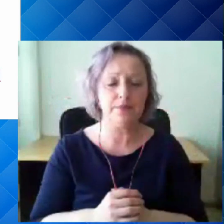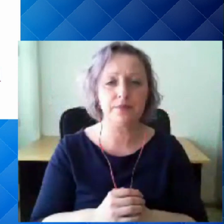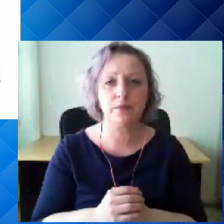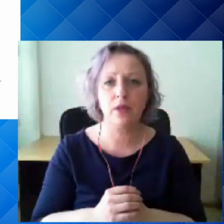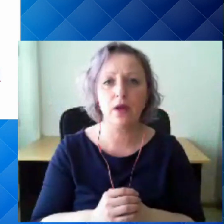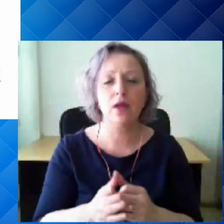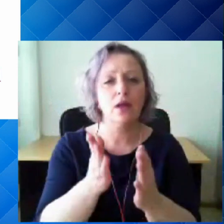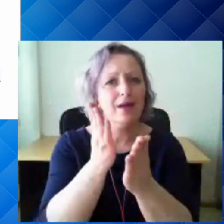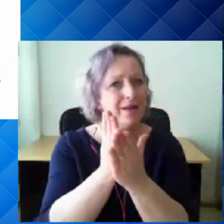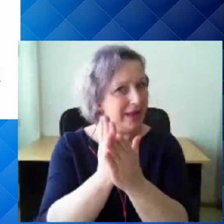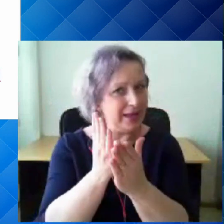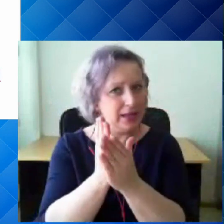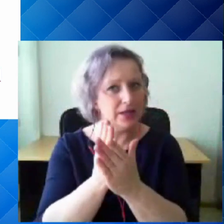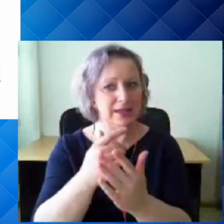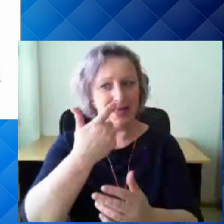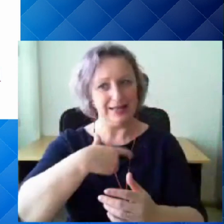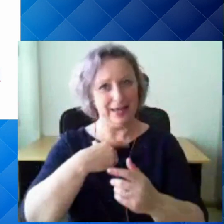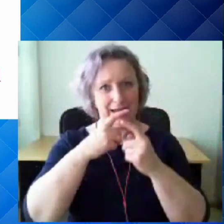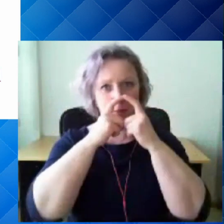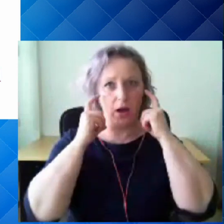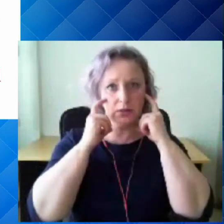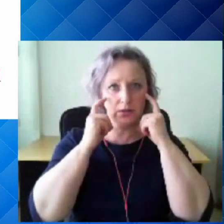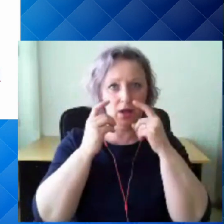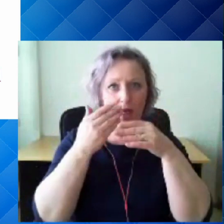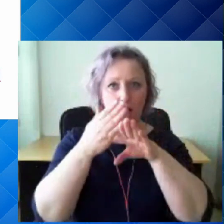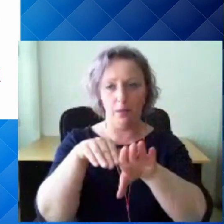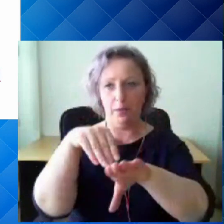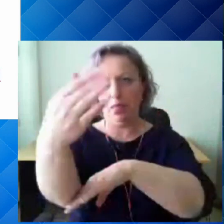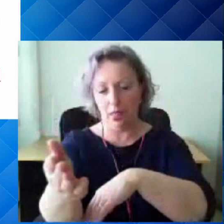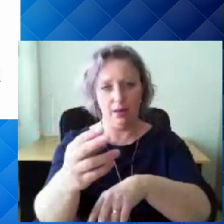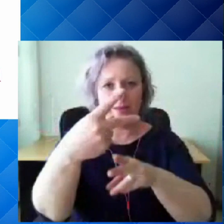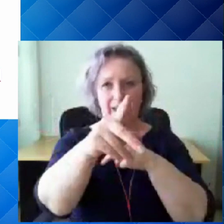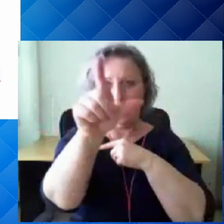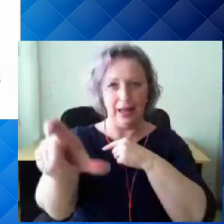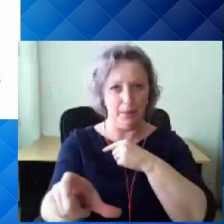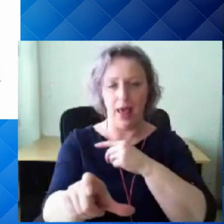Kindlasti ei jaga oma isiklik kantud maski teiste inimestega.